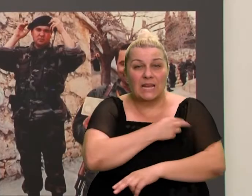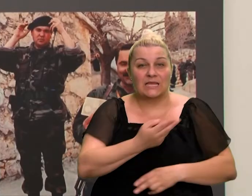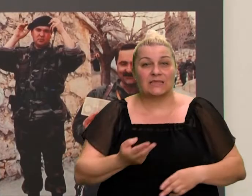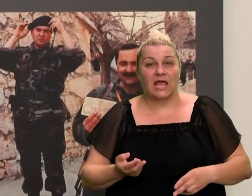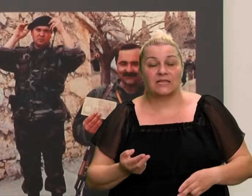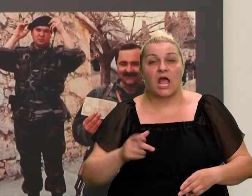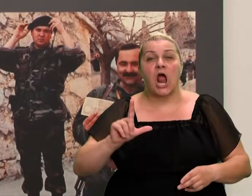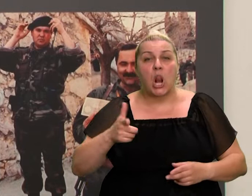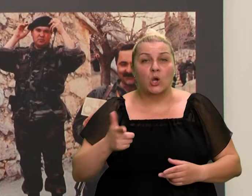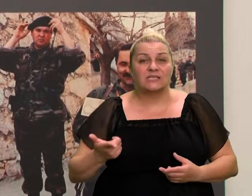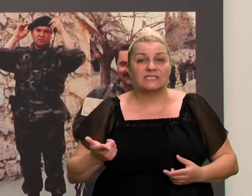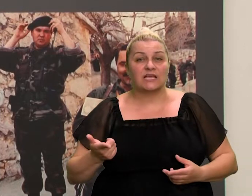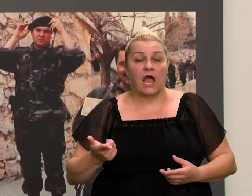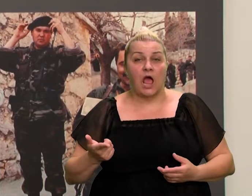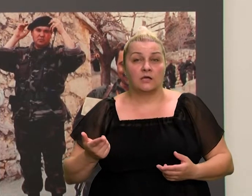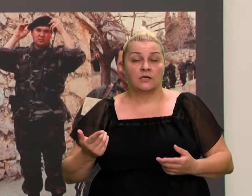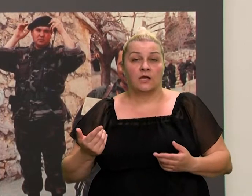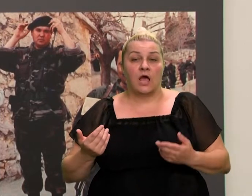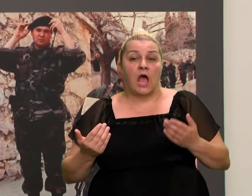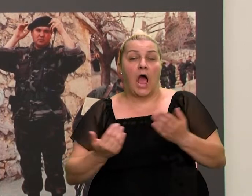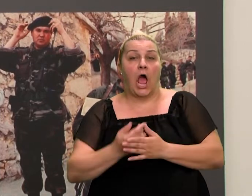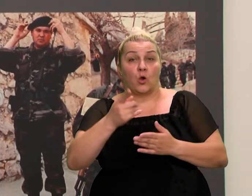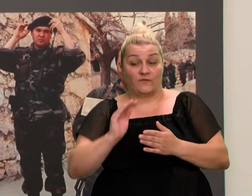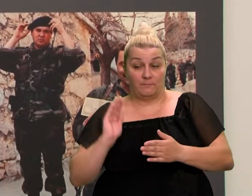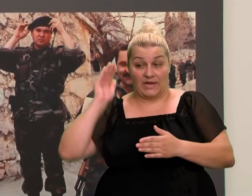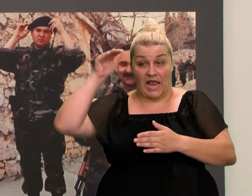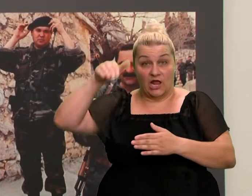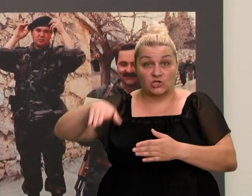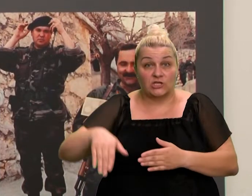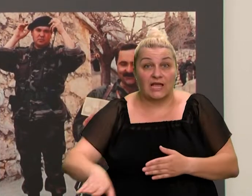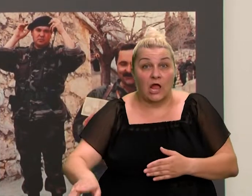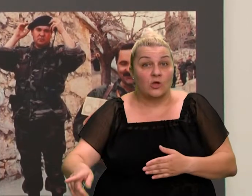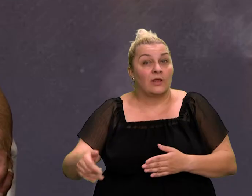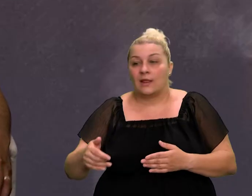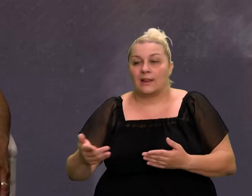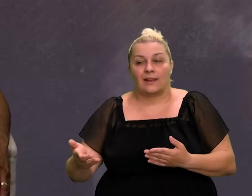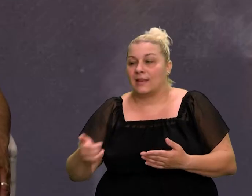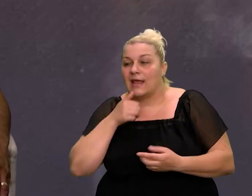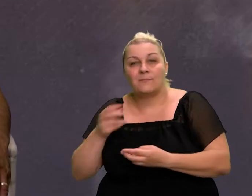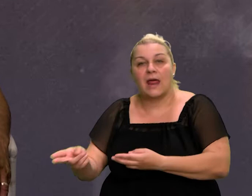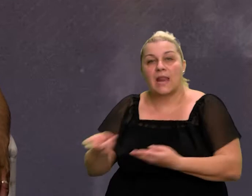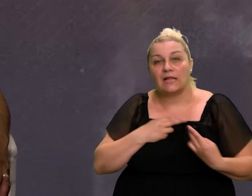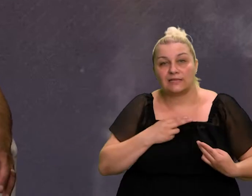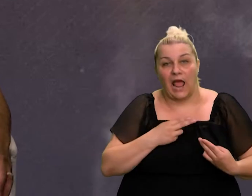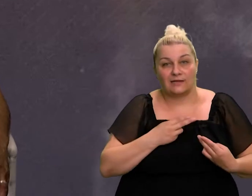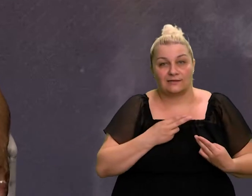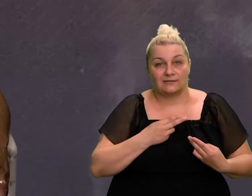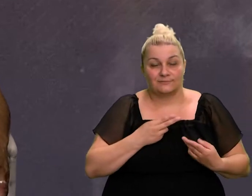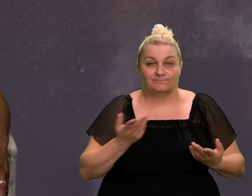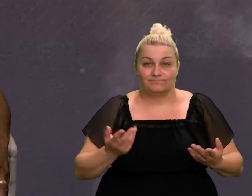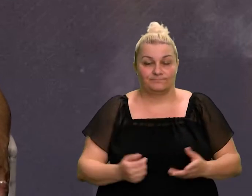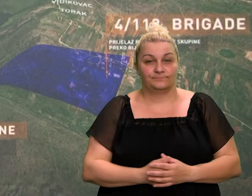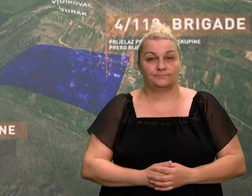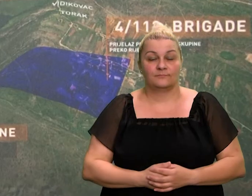saniteta, logistike, jer vi kad priđete kanjon, vi ste više tu, nema povratka, znači, ili ste uspili, ili niste